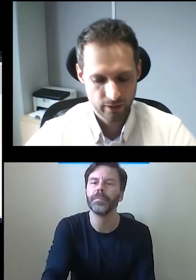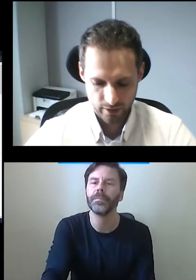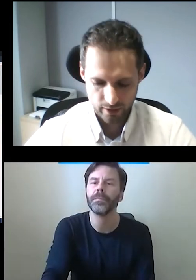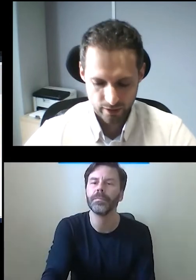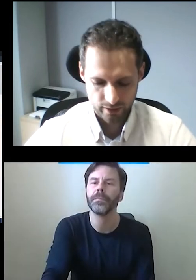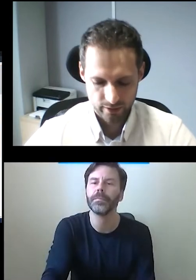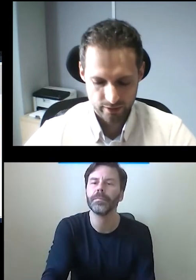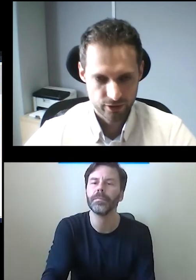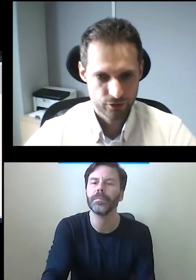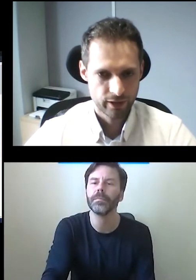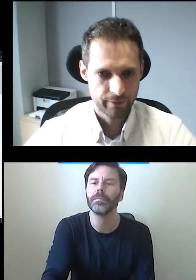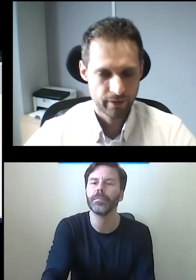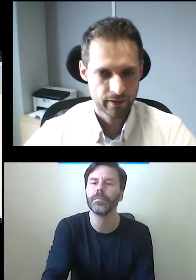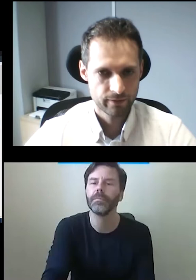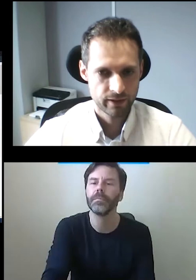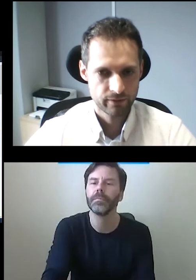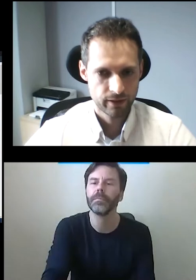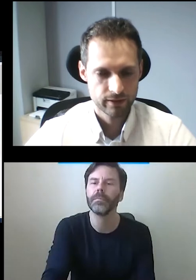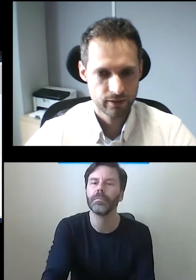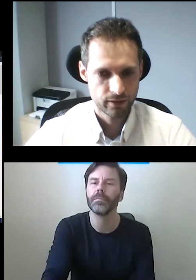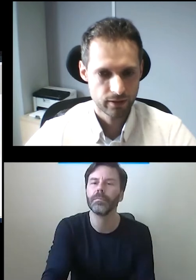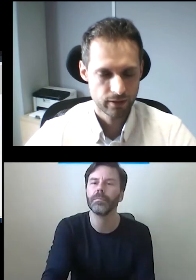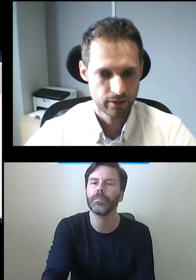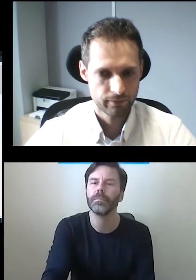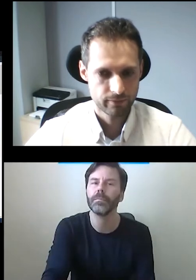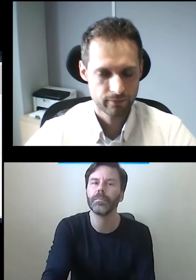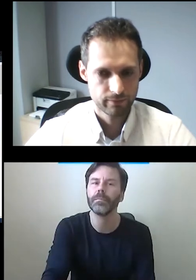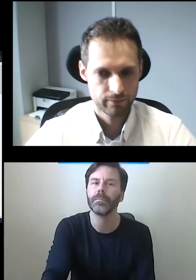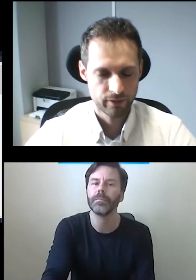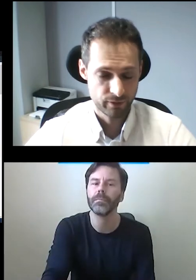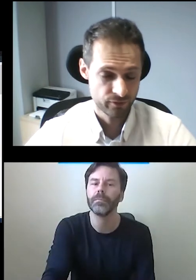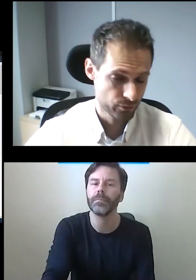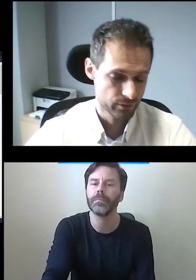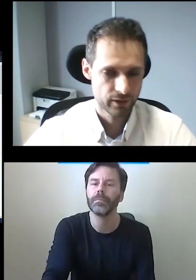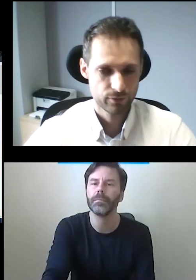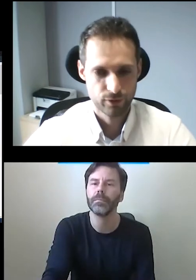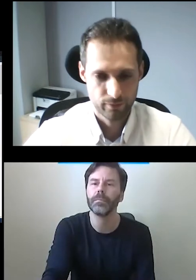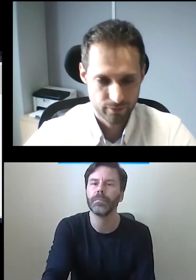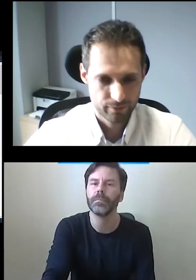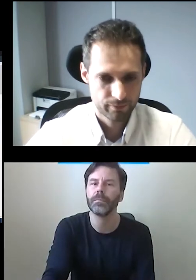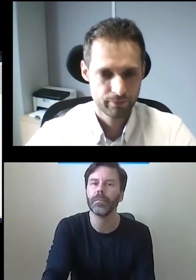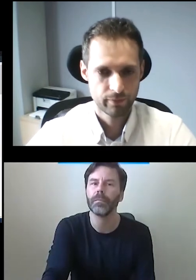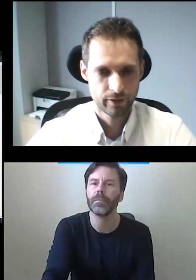klientem. Także tutaj w tej gestii prawdopodobnie Państwo,